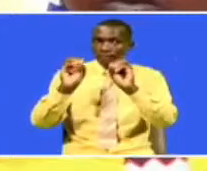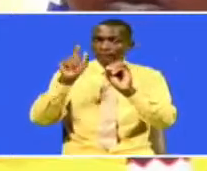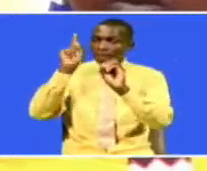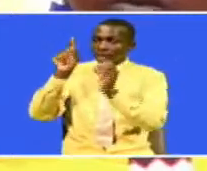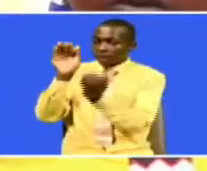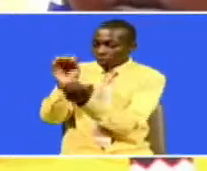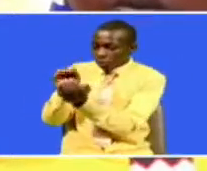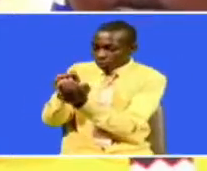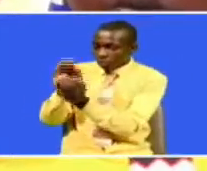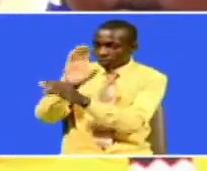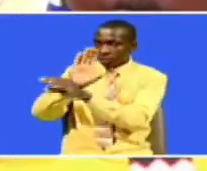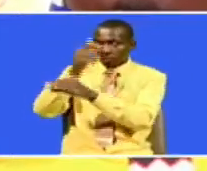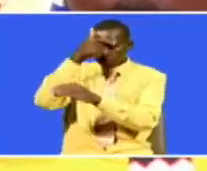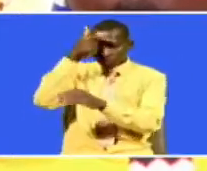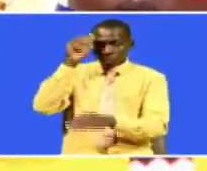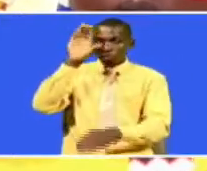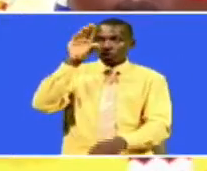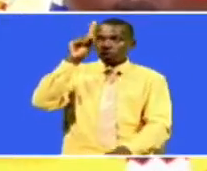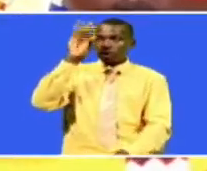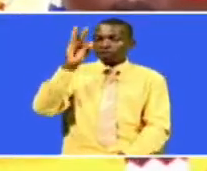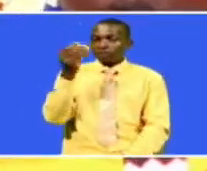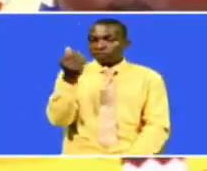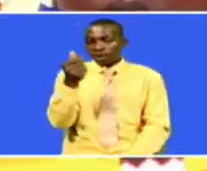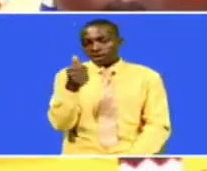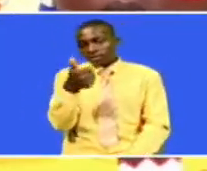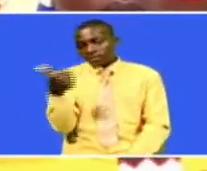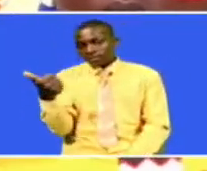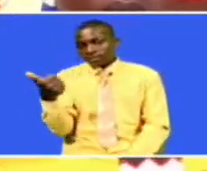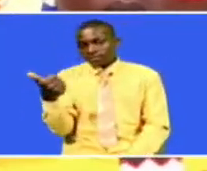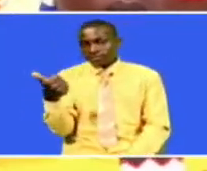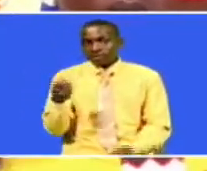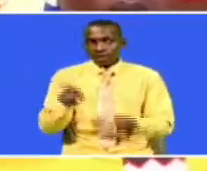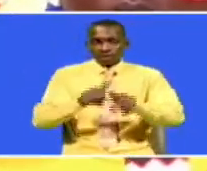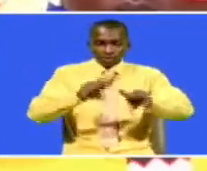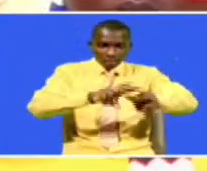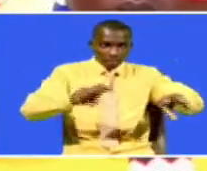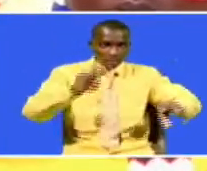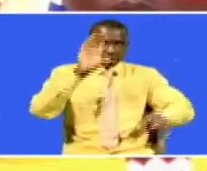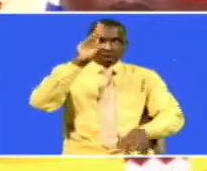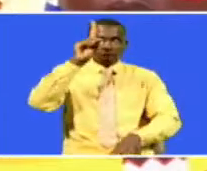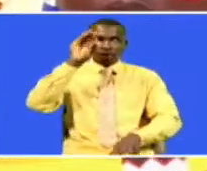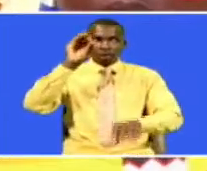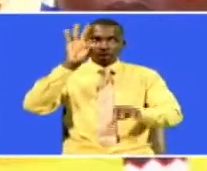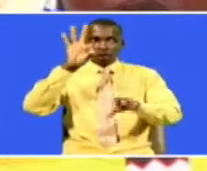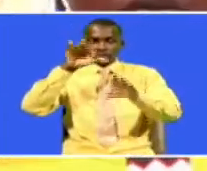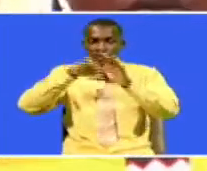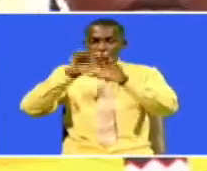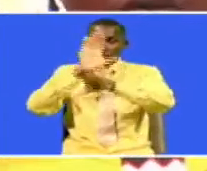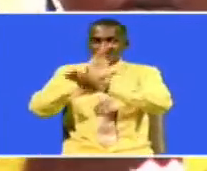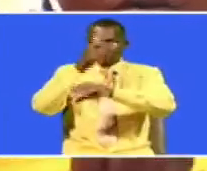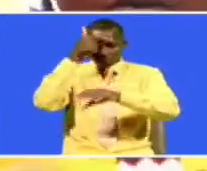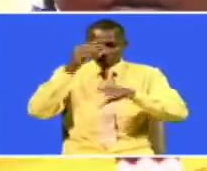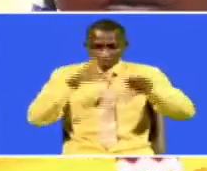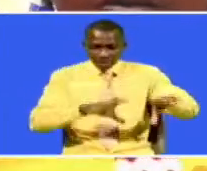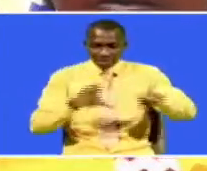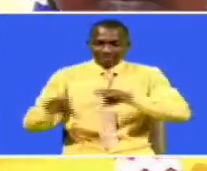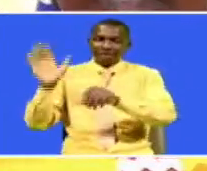hiko kitu kama CDF, pesa fulani, ata pia taputa CDF ya kanesa. Kwa sababu tumiumia sana